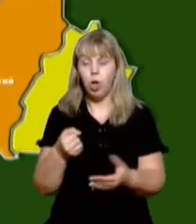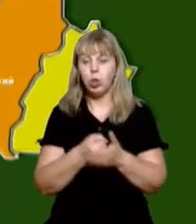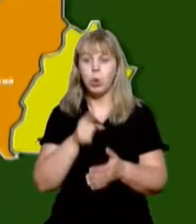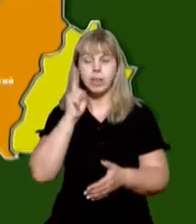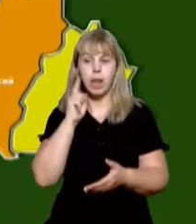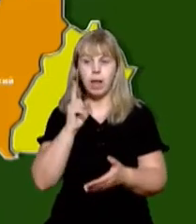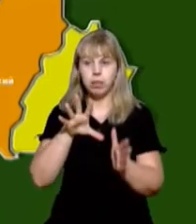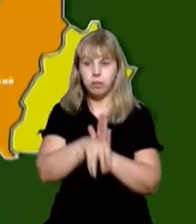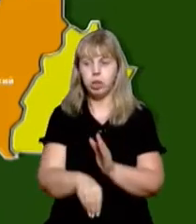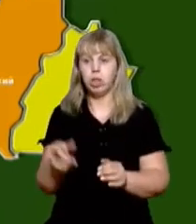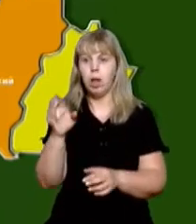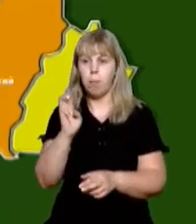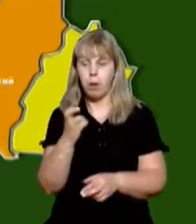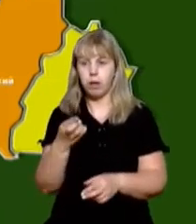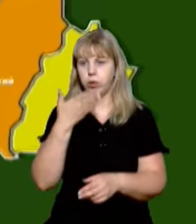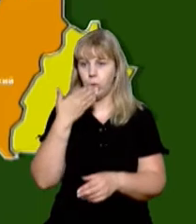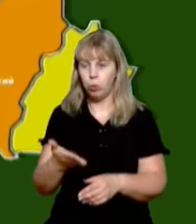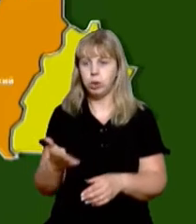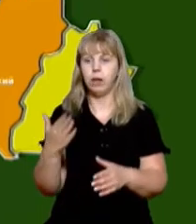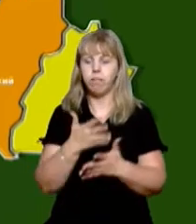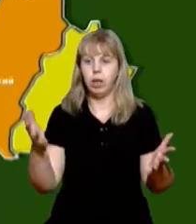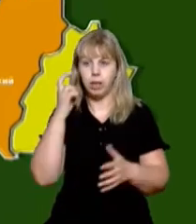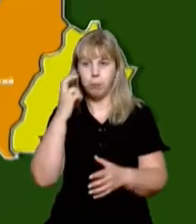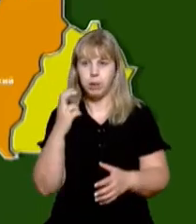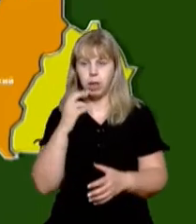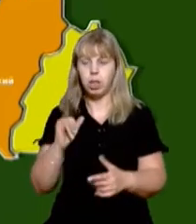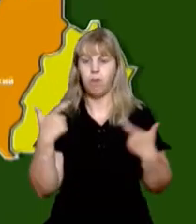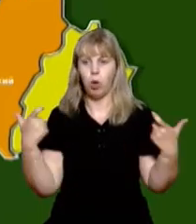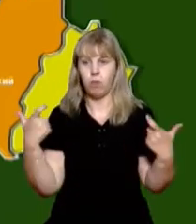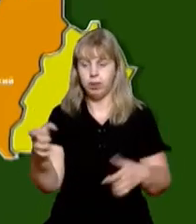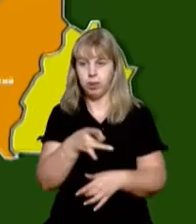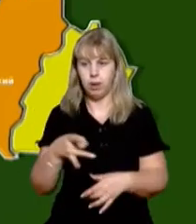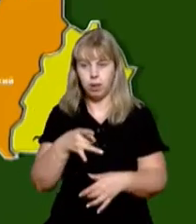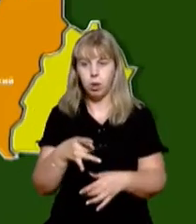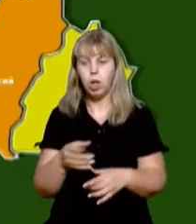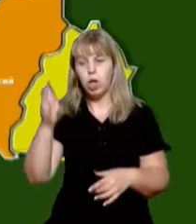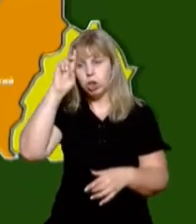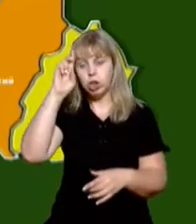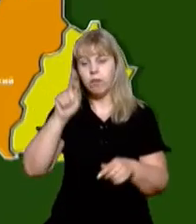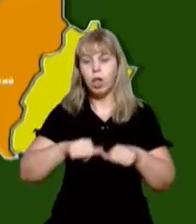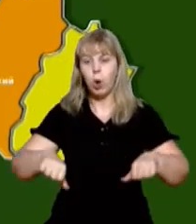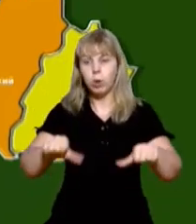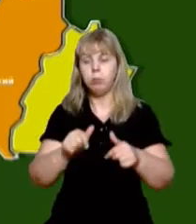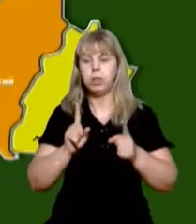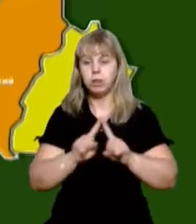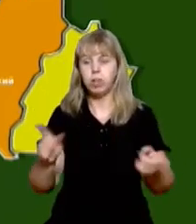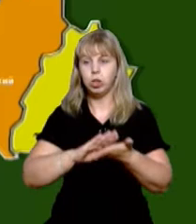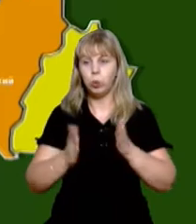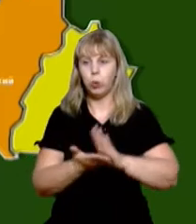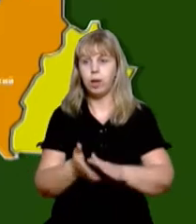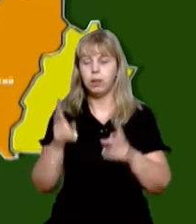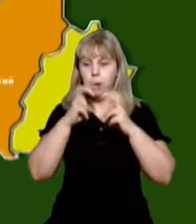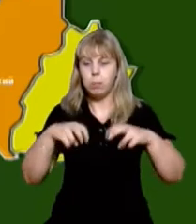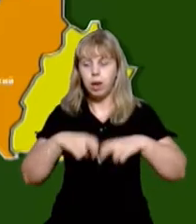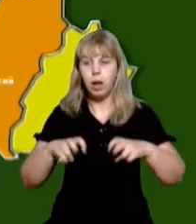До зеленої увійшли Барагівський, Хустський, Великобрезнянський та Воловацький райони. Державна комісія з надзвичайних ситуацій